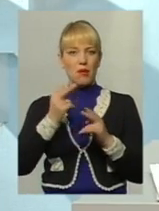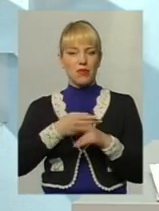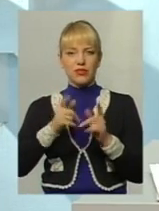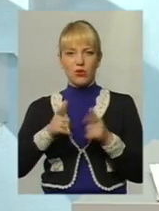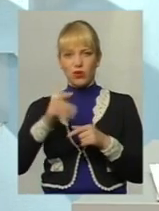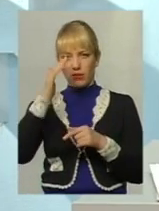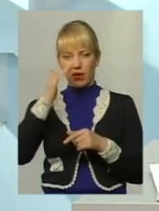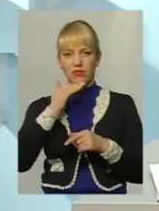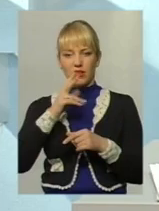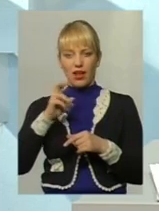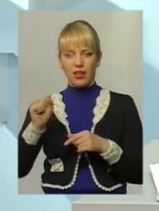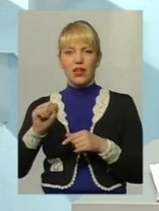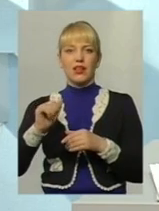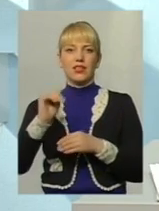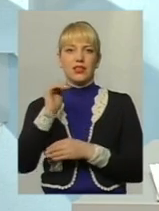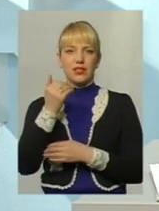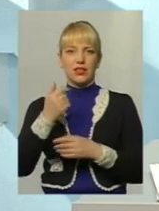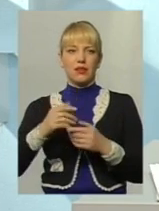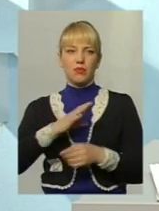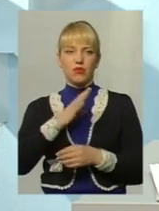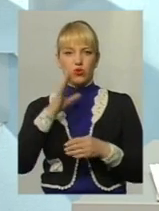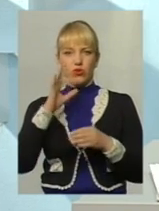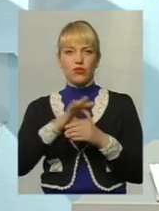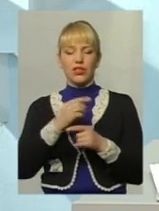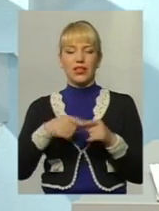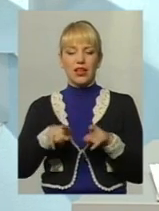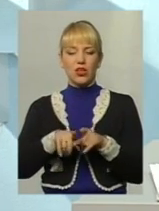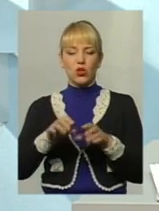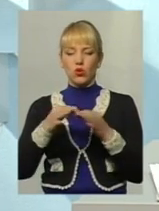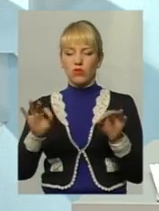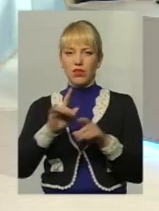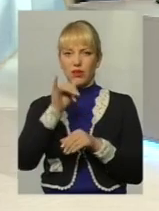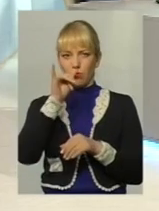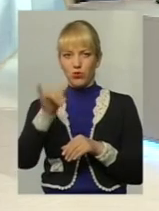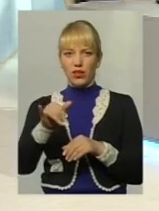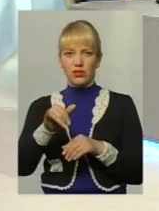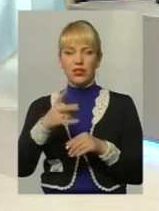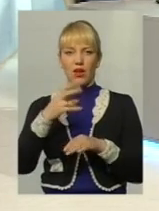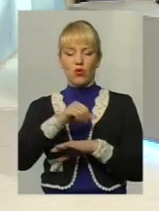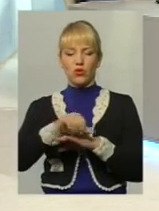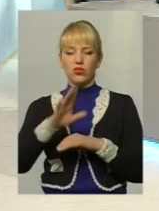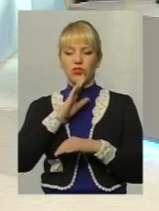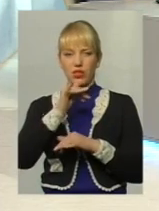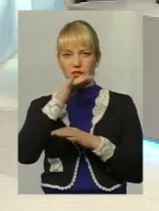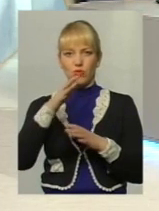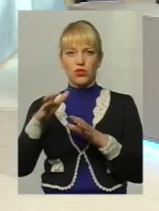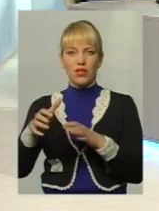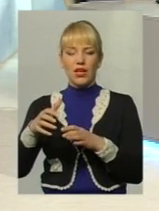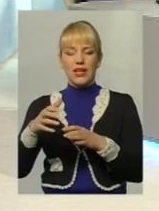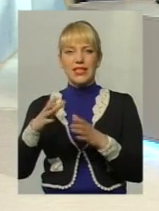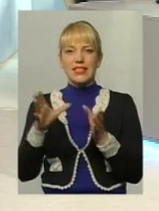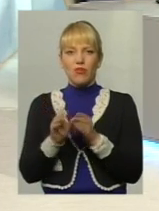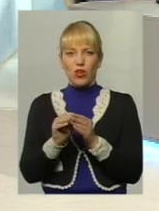дитини, вже може бути бувшого чоловіка, такий дозвіл не буде наданий на кордоні, і жінка не зможе виїхати з неповнолітньою дитиною.